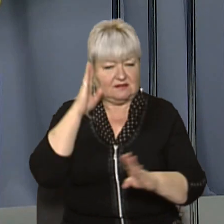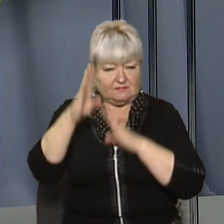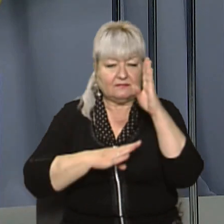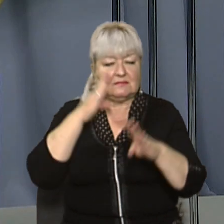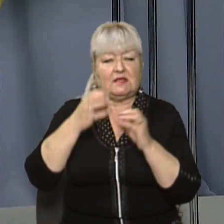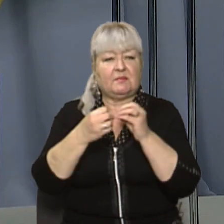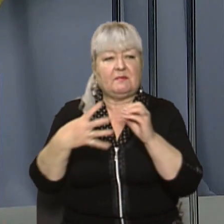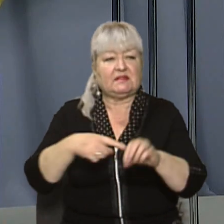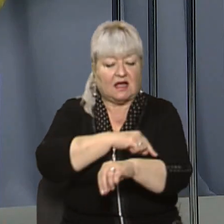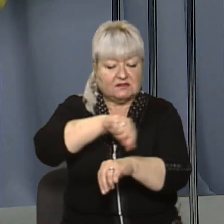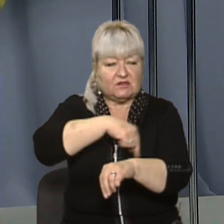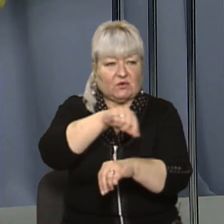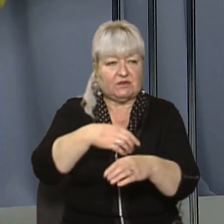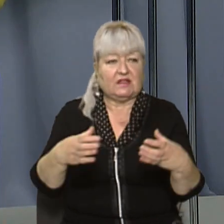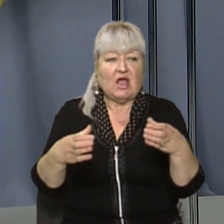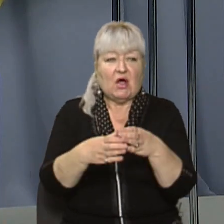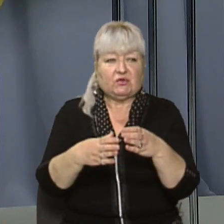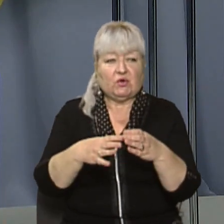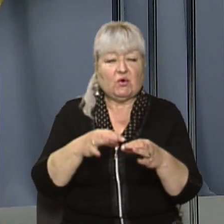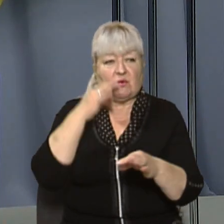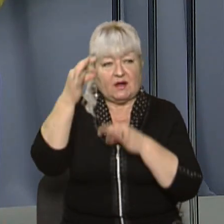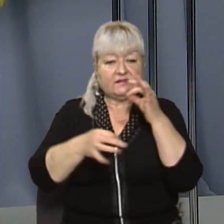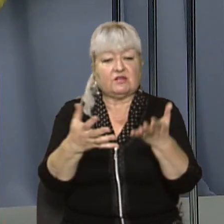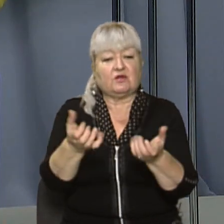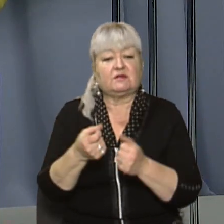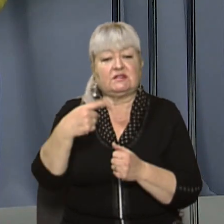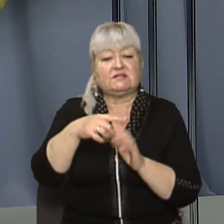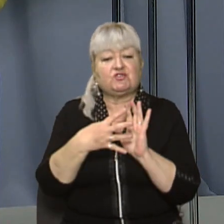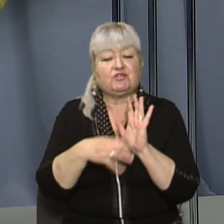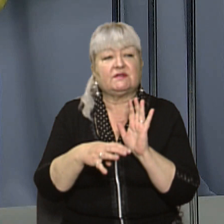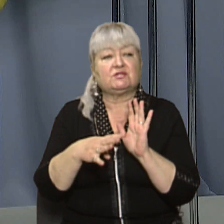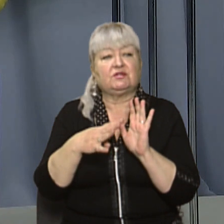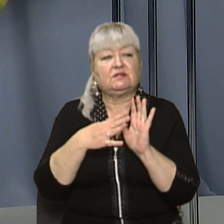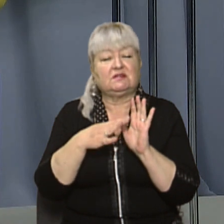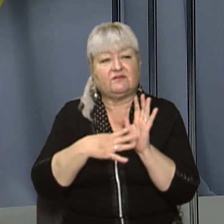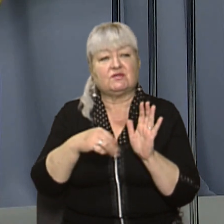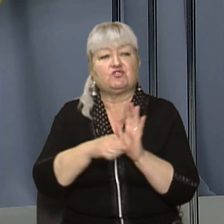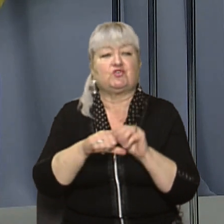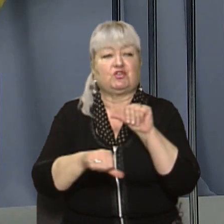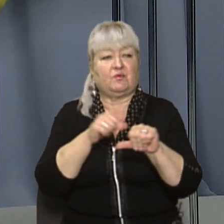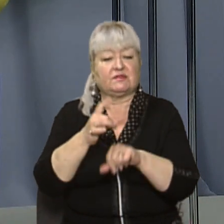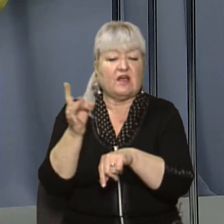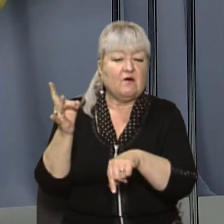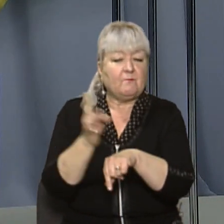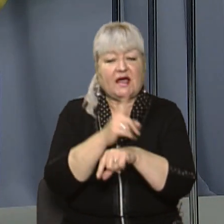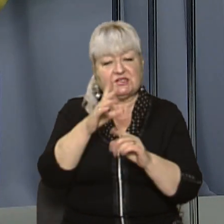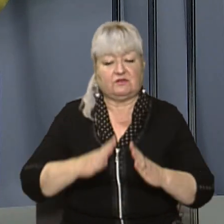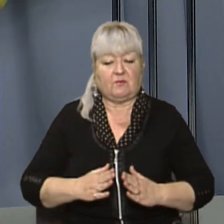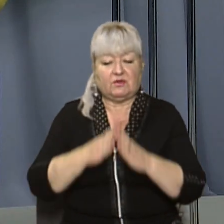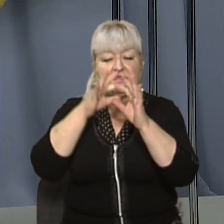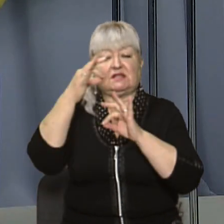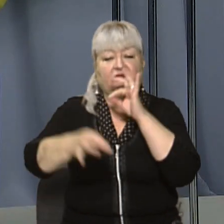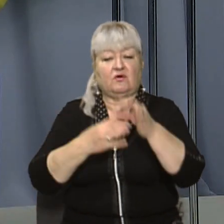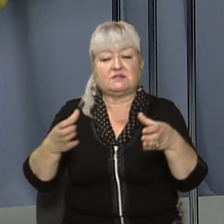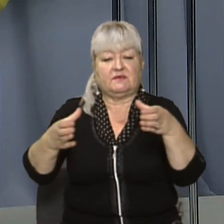годин. До групи астронавтів НАСА її прийняли у 1996 році. А вперше полетіла у космос у складі